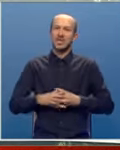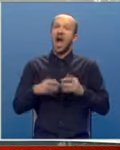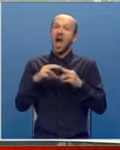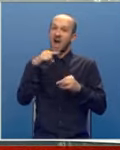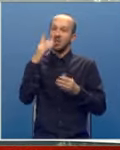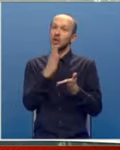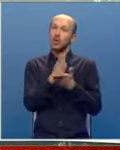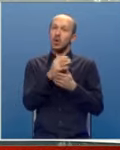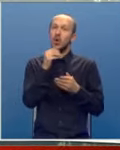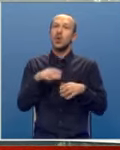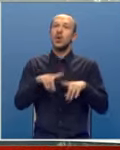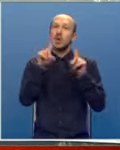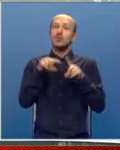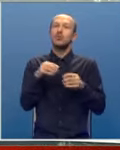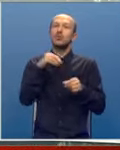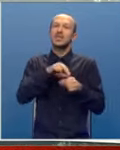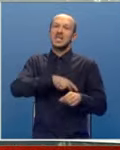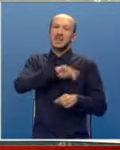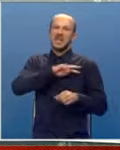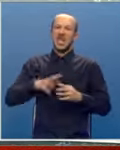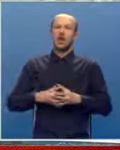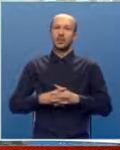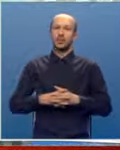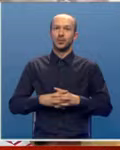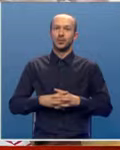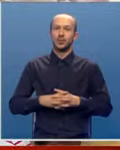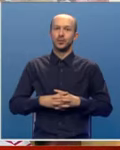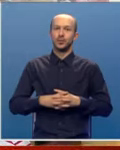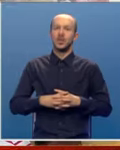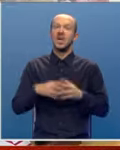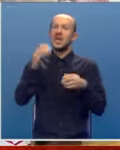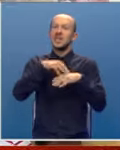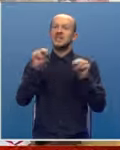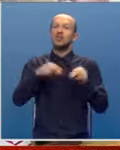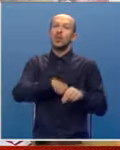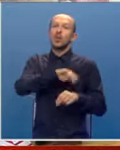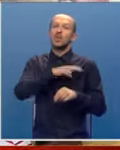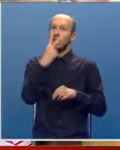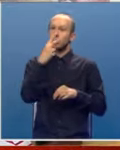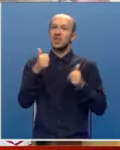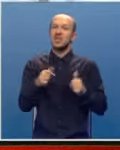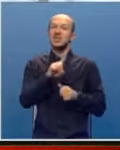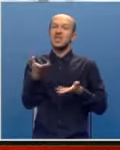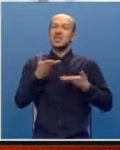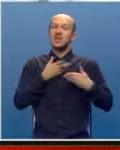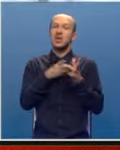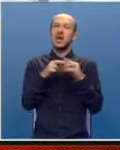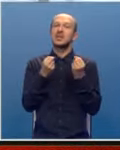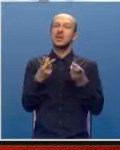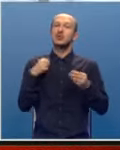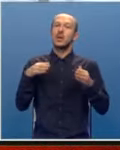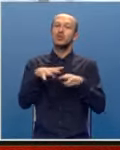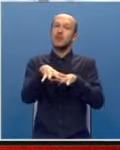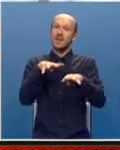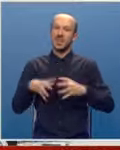a riječ je bilo i o nalazima budžetske inspekcije. Izvještaj inspekcijskog nadzora ni danas nije stigao na adresu Banja